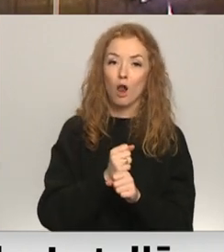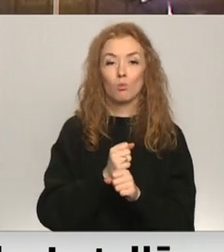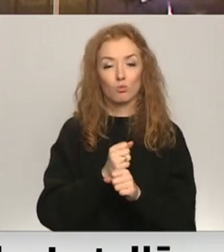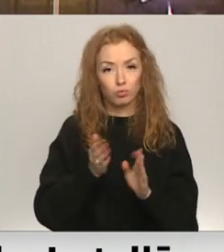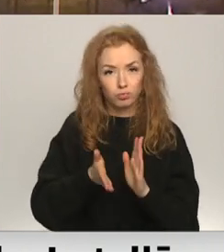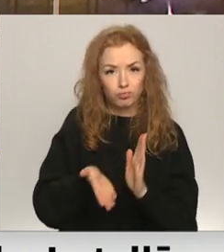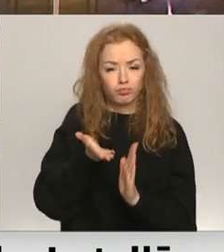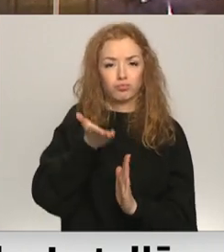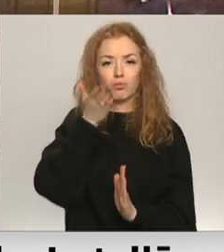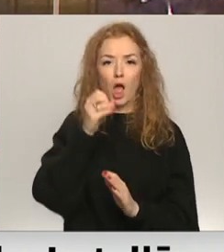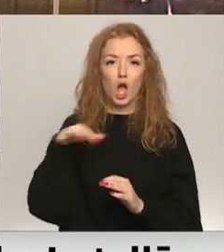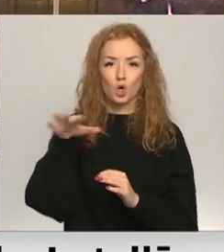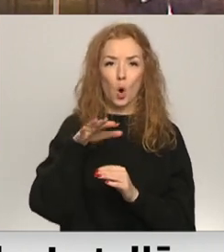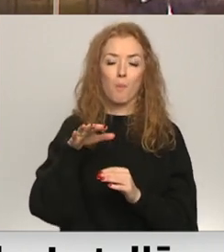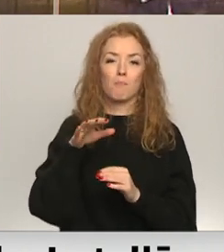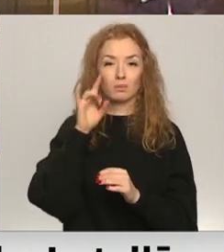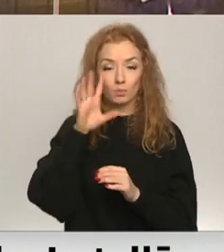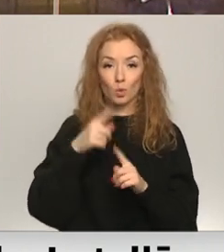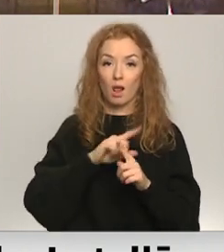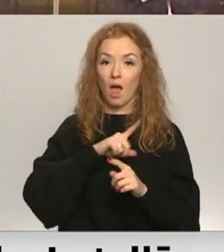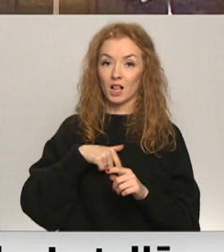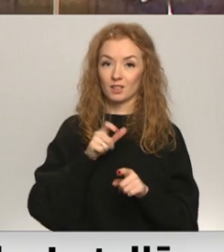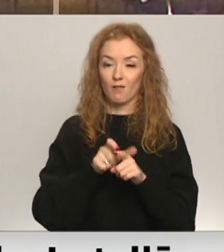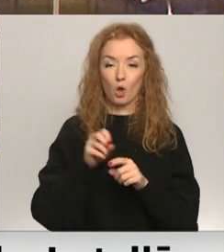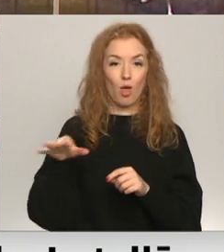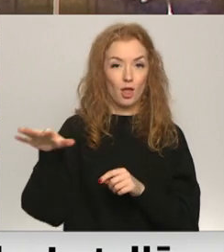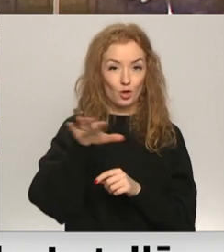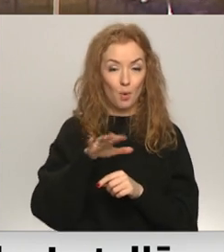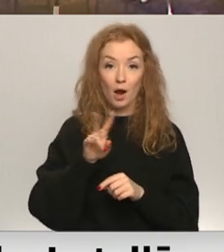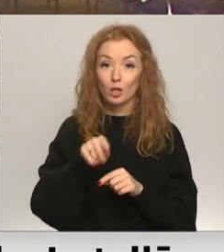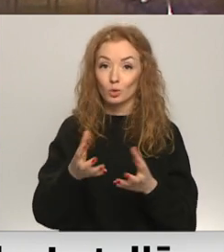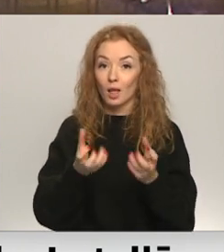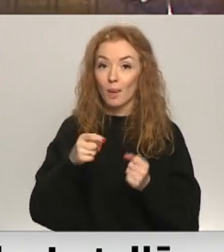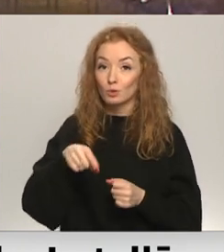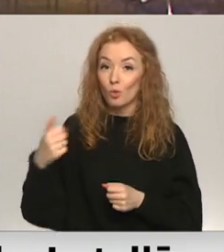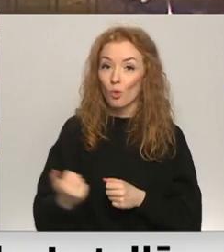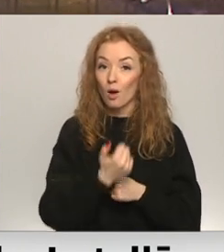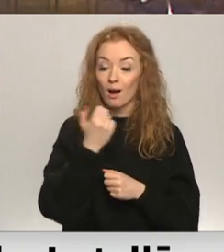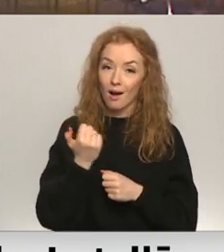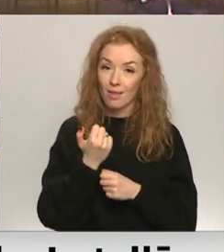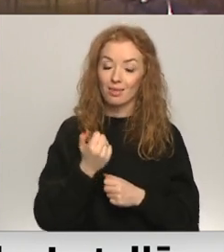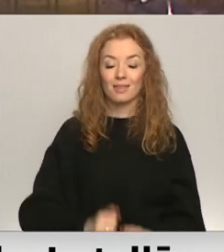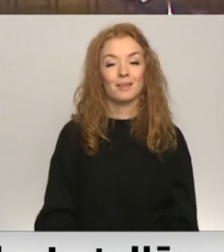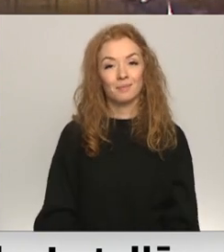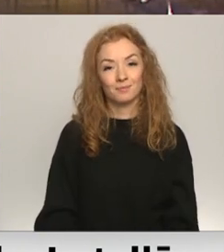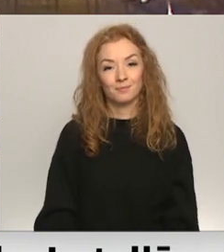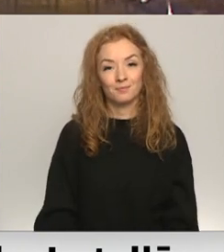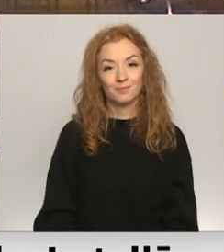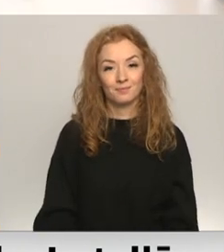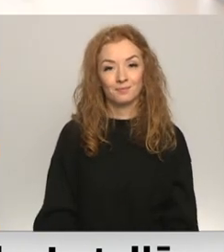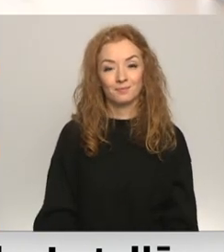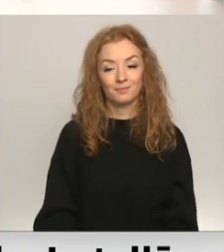Eiropas vērtības Latvijā vai spodrinājuši Latvijas vārdu Eiropā. Kurš to saņēma šogad? Skatieties ģirta Zvierbuļa reportāžā.